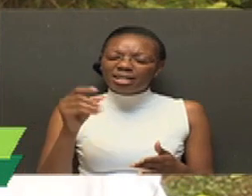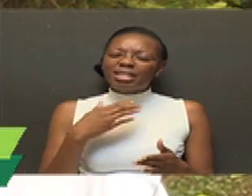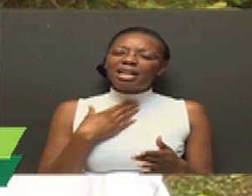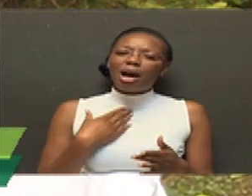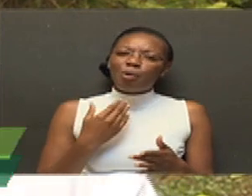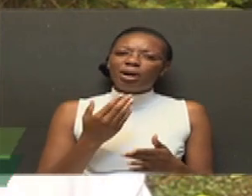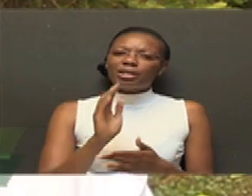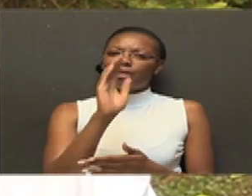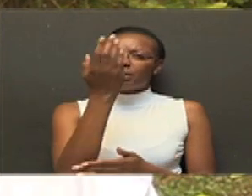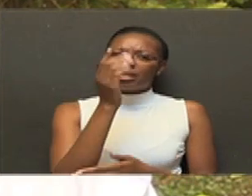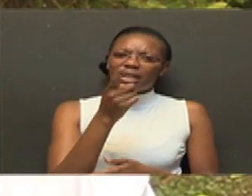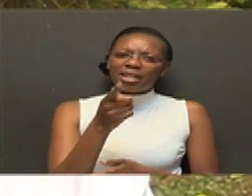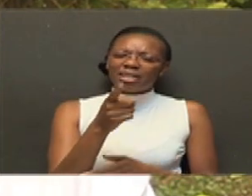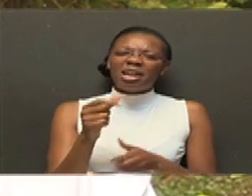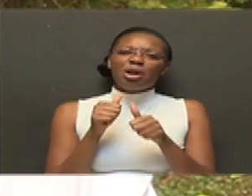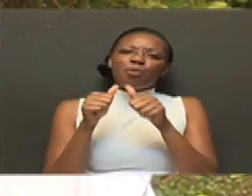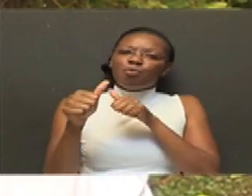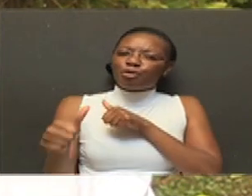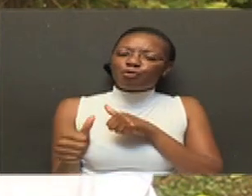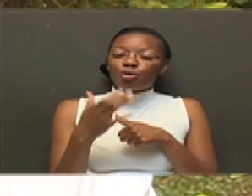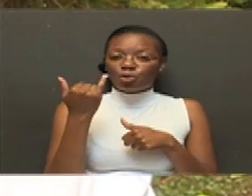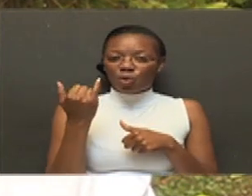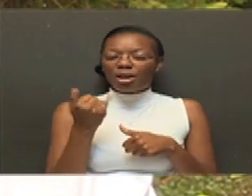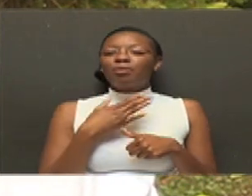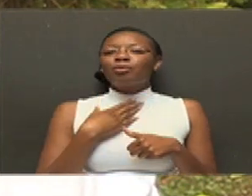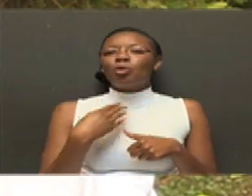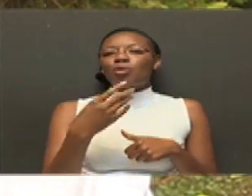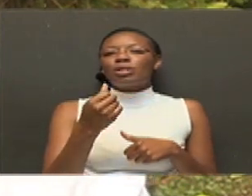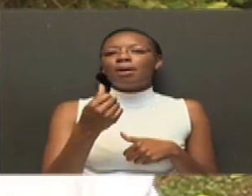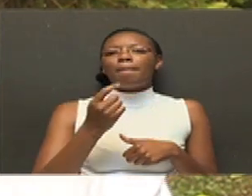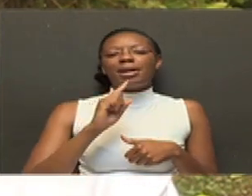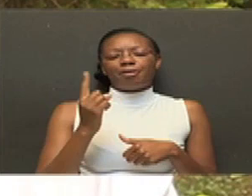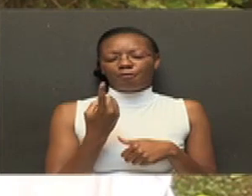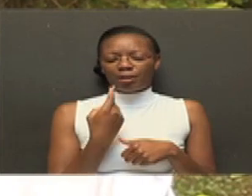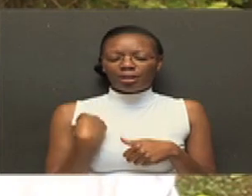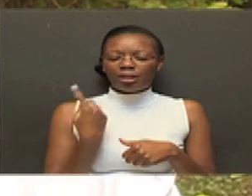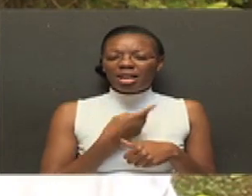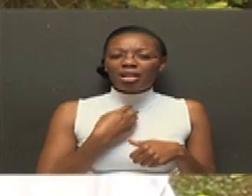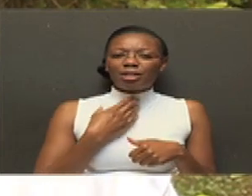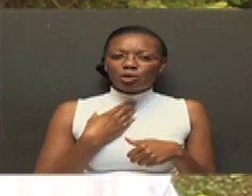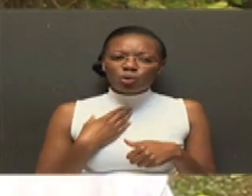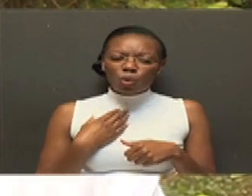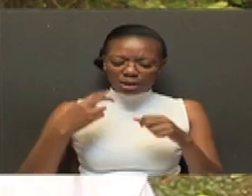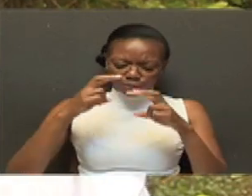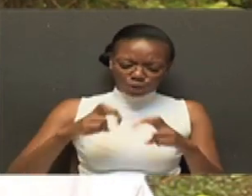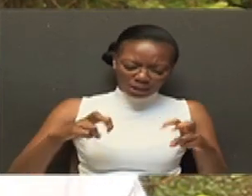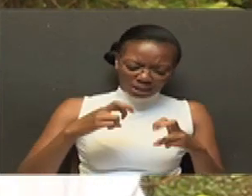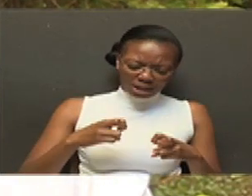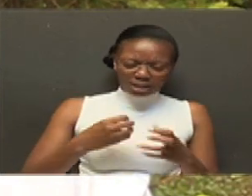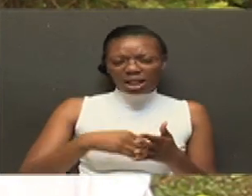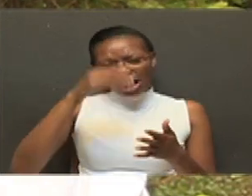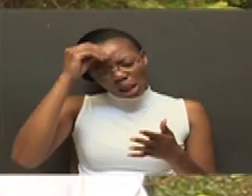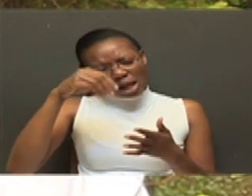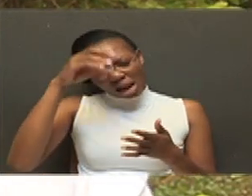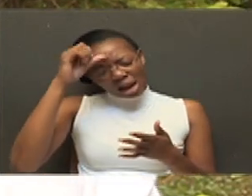mti moja hiko kwa farmers peke yake. Ni hile lemna, takuna pari pekine mmeipata. Na tunamana ya conservation. So, njiya rahisi masana